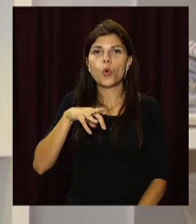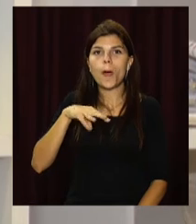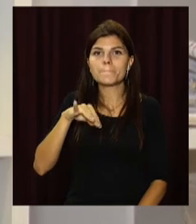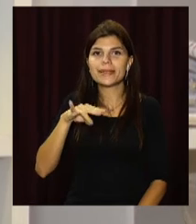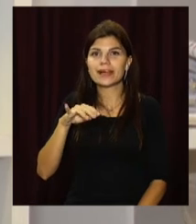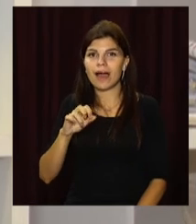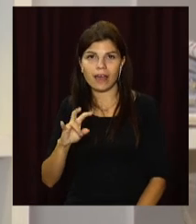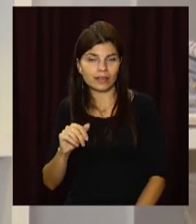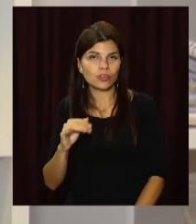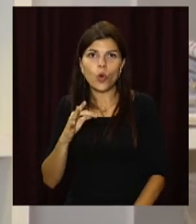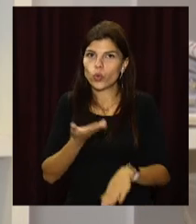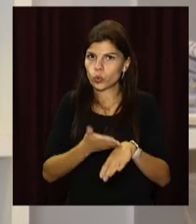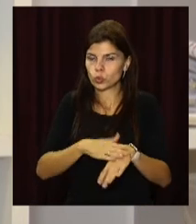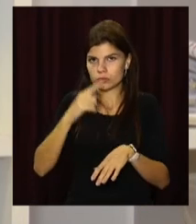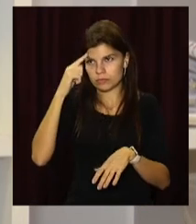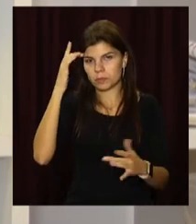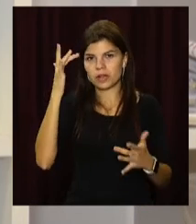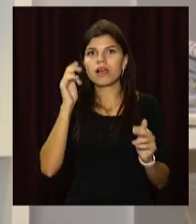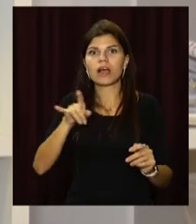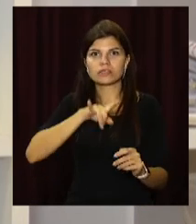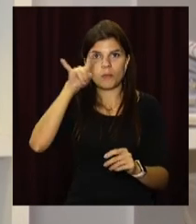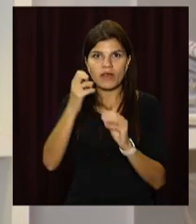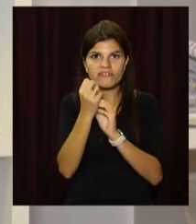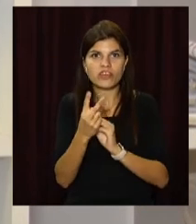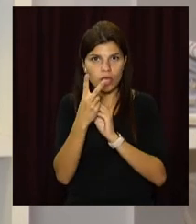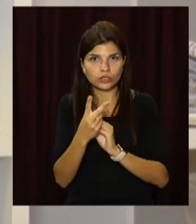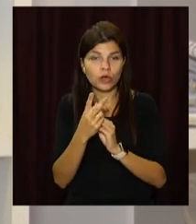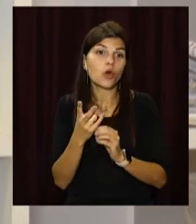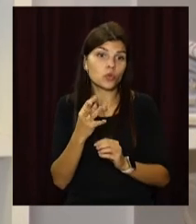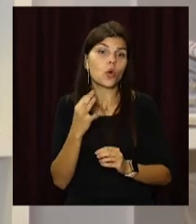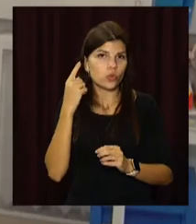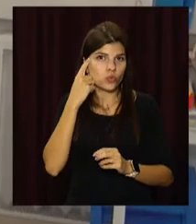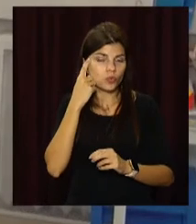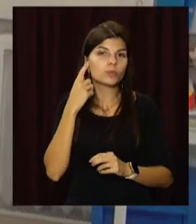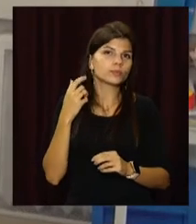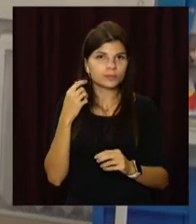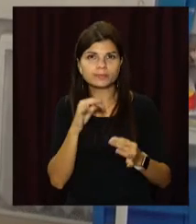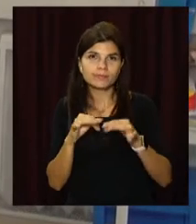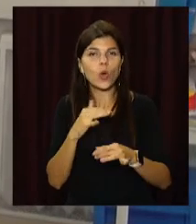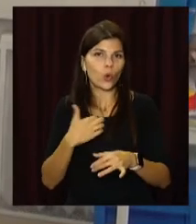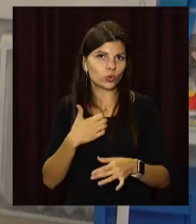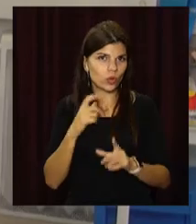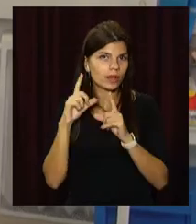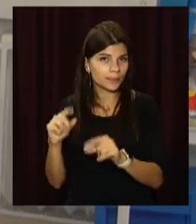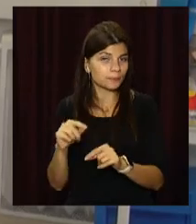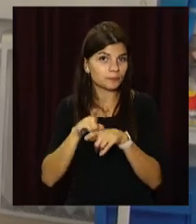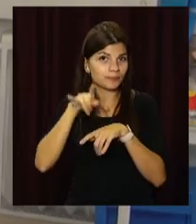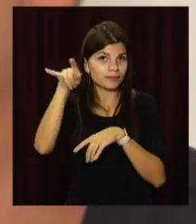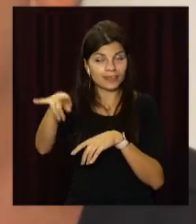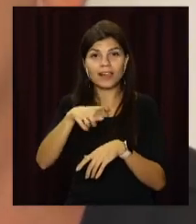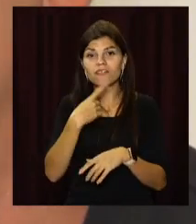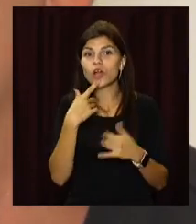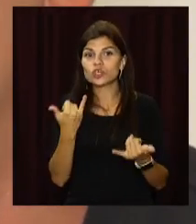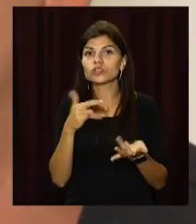поки з трудом ми представляємо, як вона 12 годин в самоліті, але вона говорить, що треба літати. Турагенти розповідають, зараз найбільшим